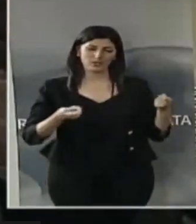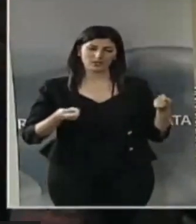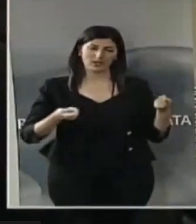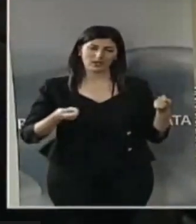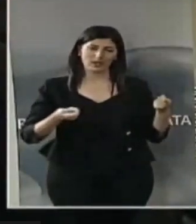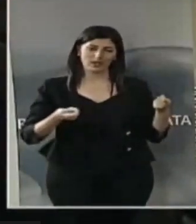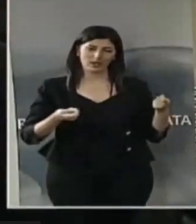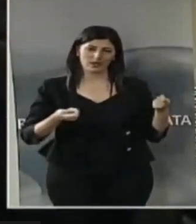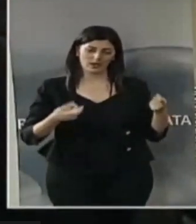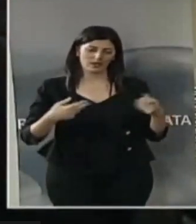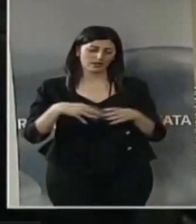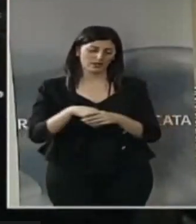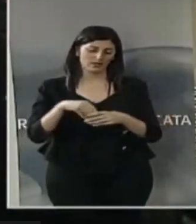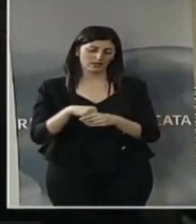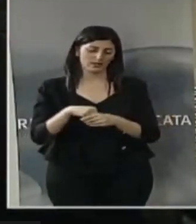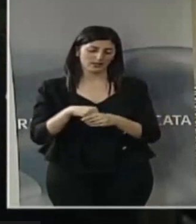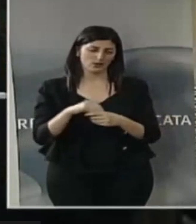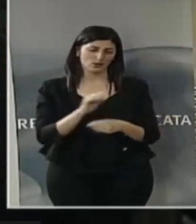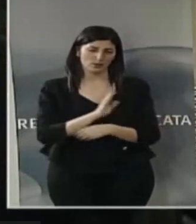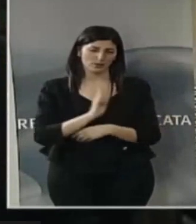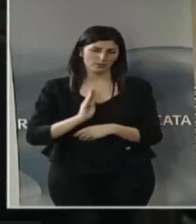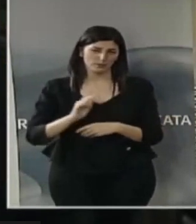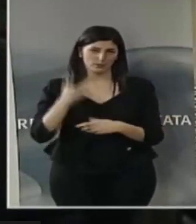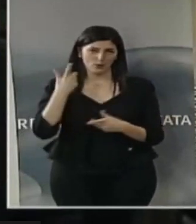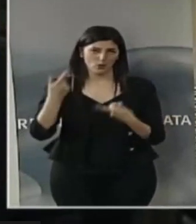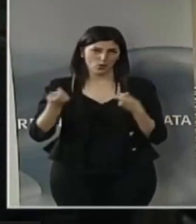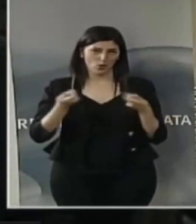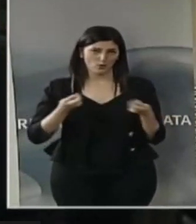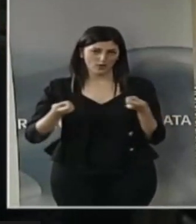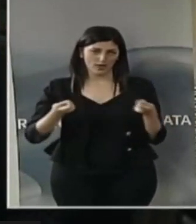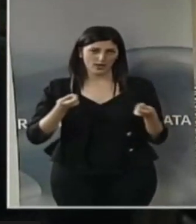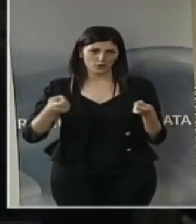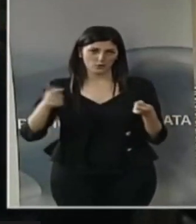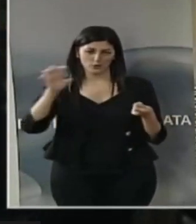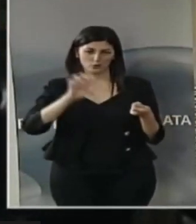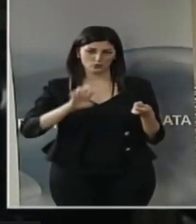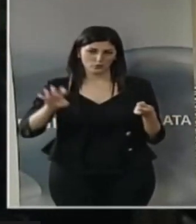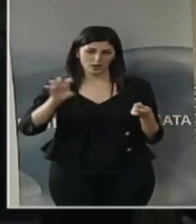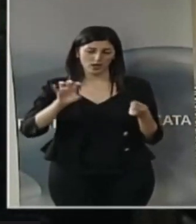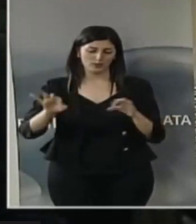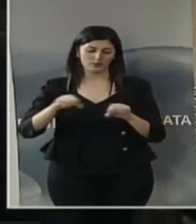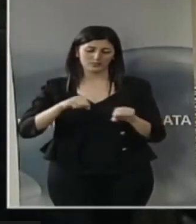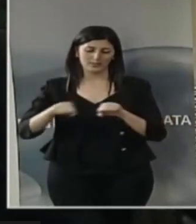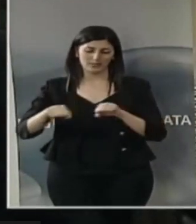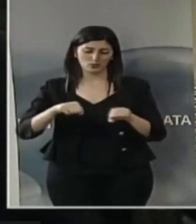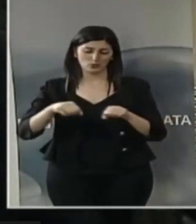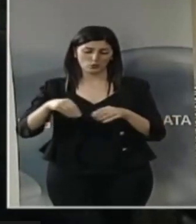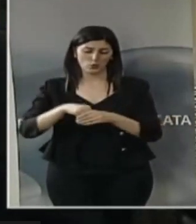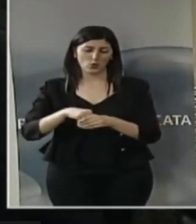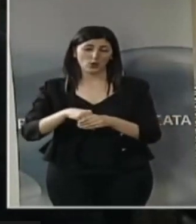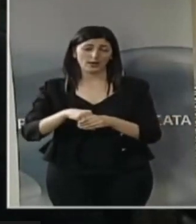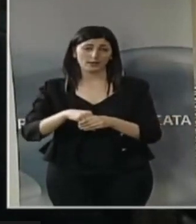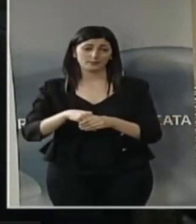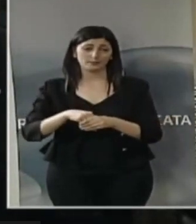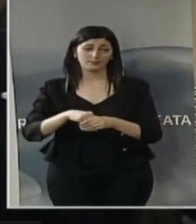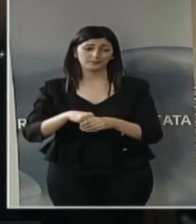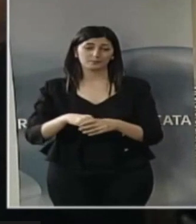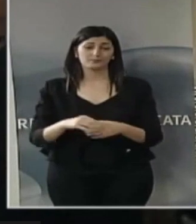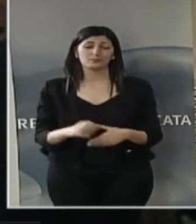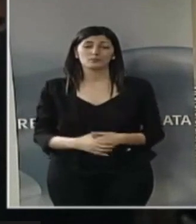del governo regionale, la direzione, si doveva immaginare